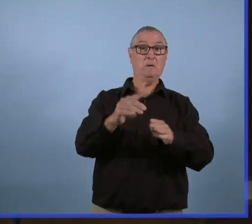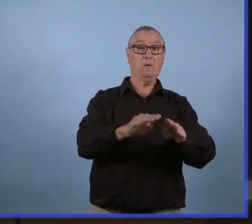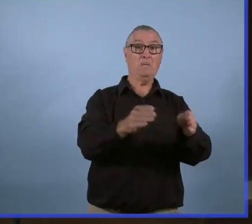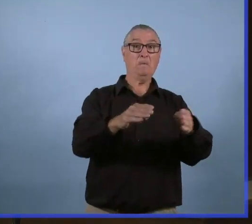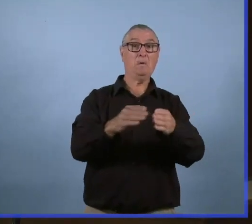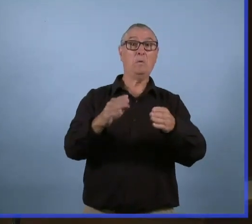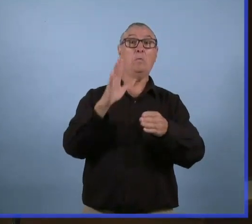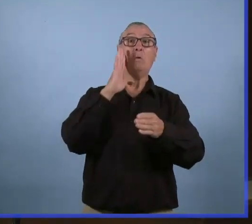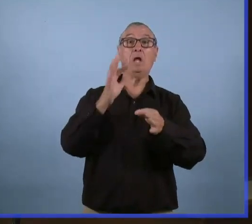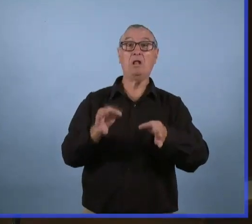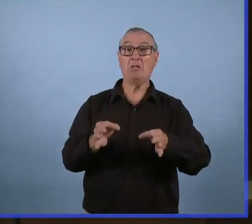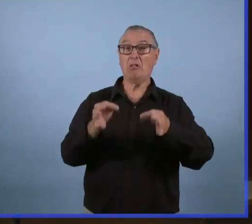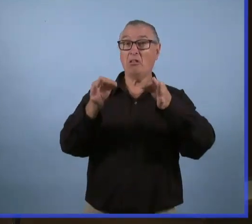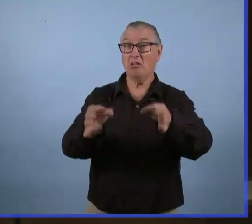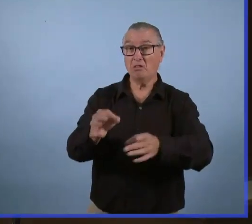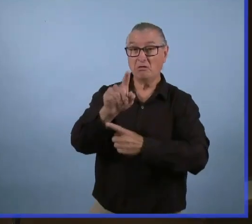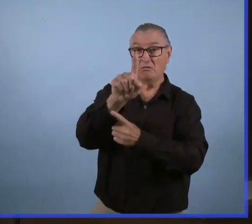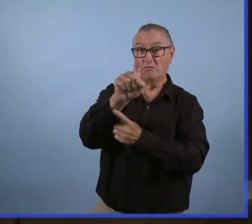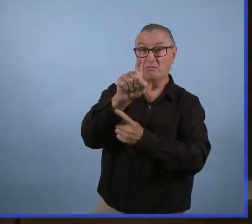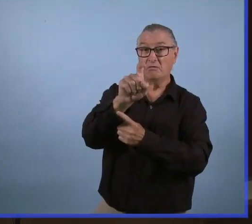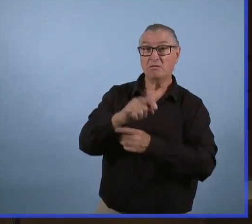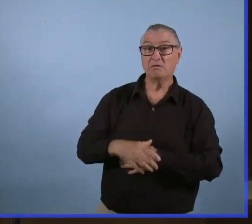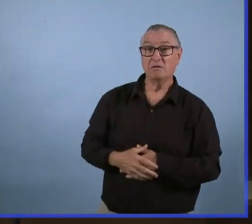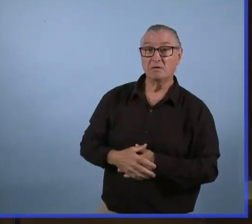que la réouverture ne se passe pas